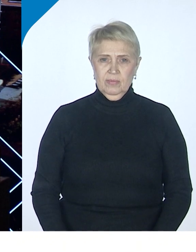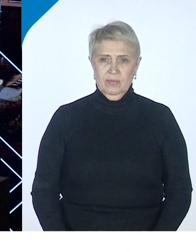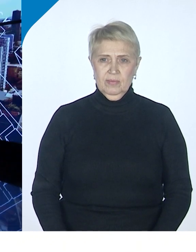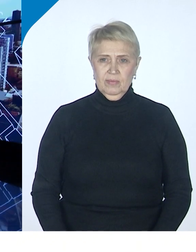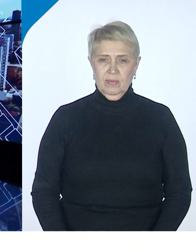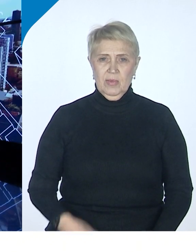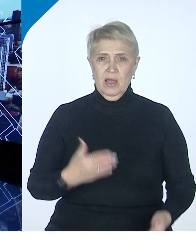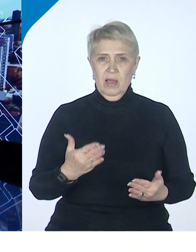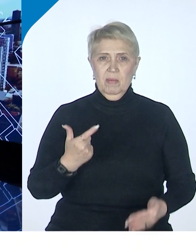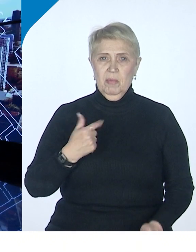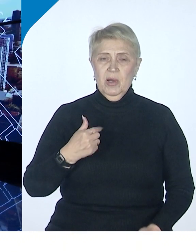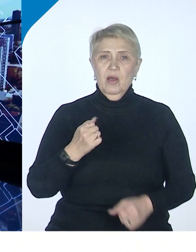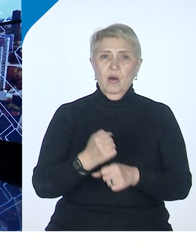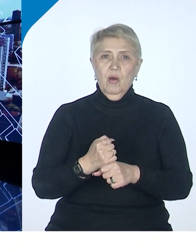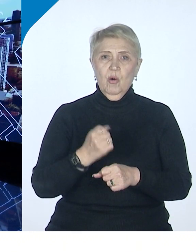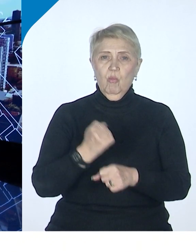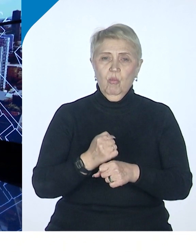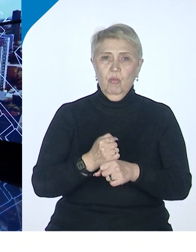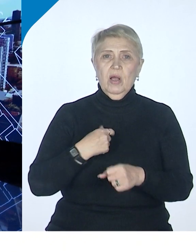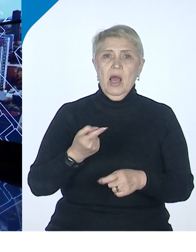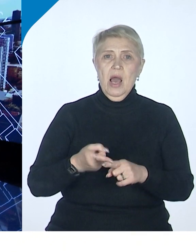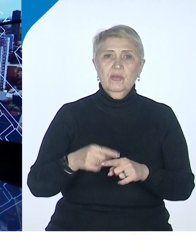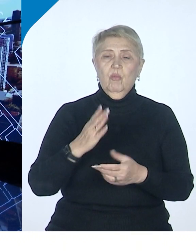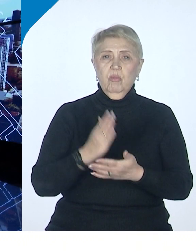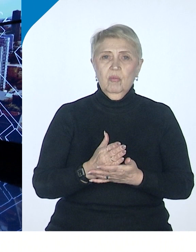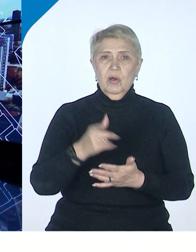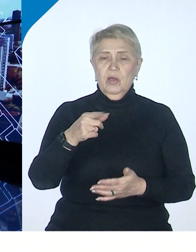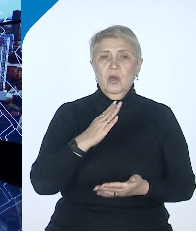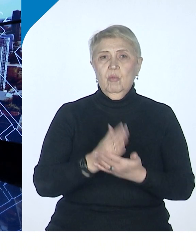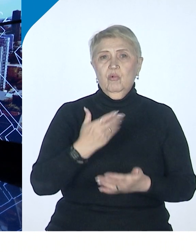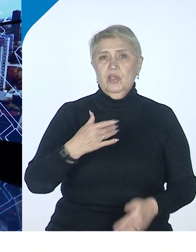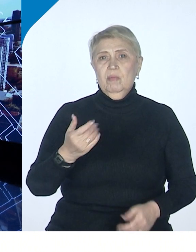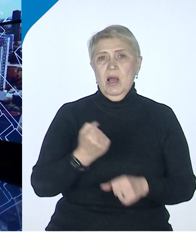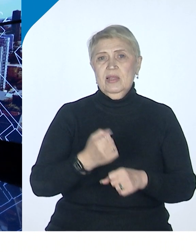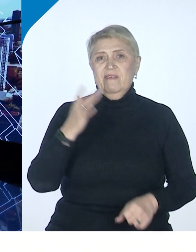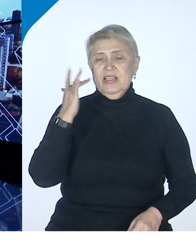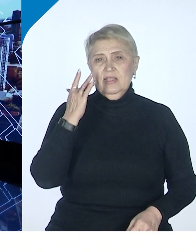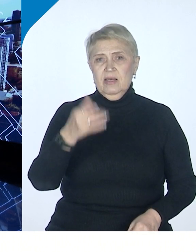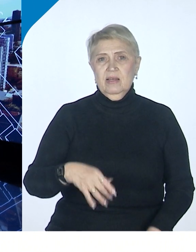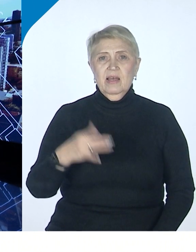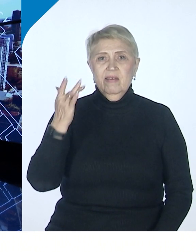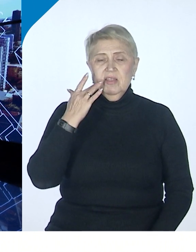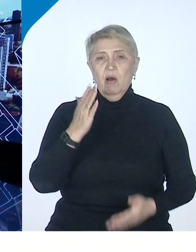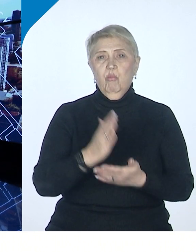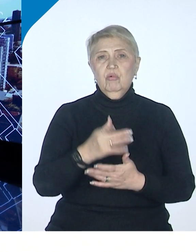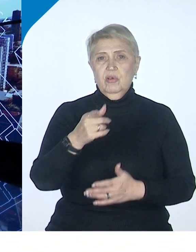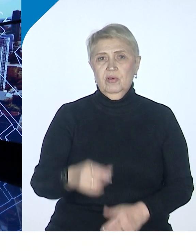мы будем вот это делать, и у нас, и мы будем это всегда делать. то есть у нас всегда будут